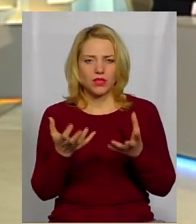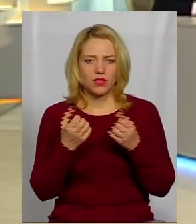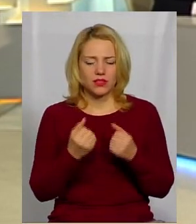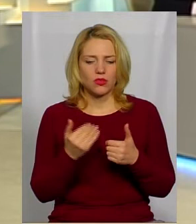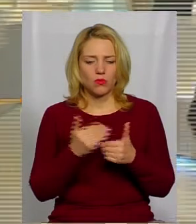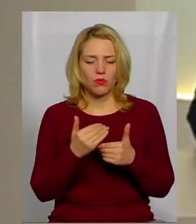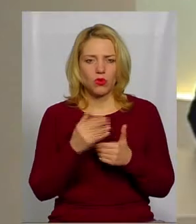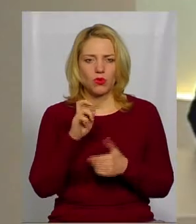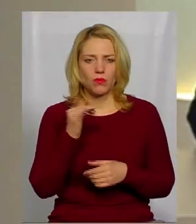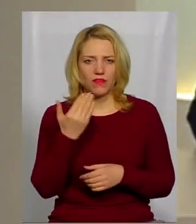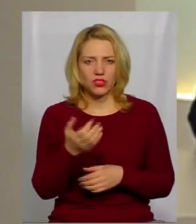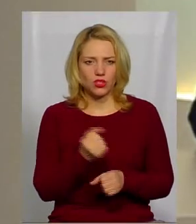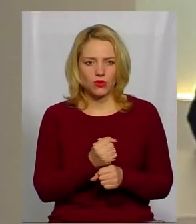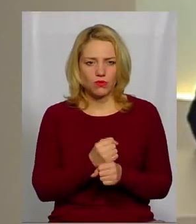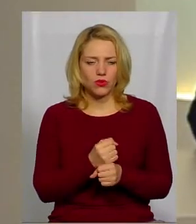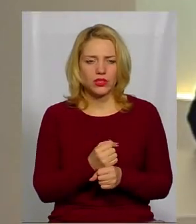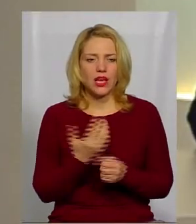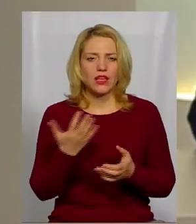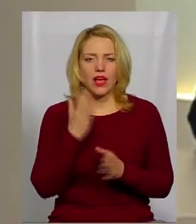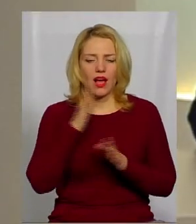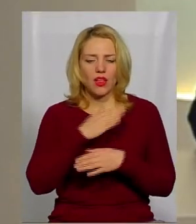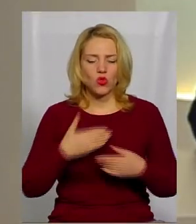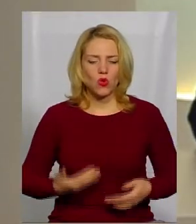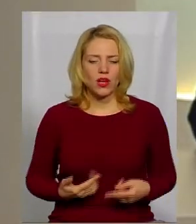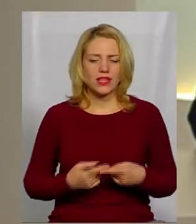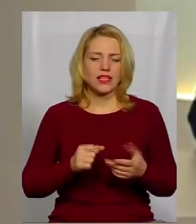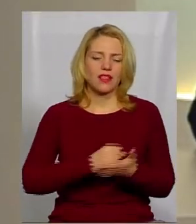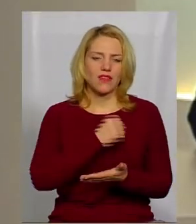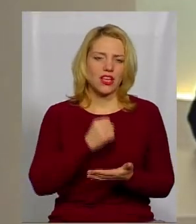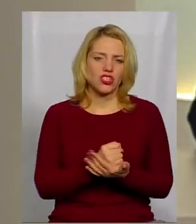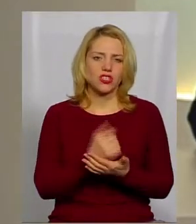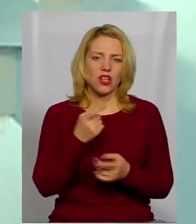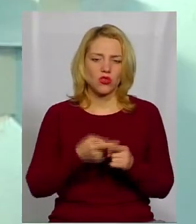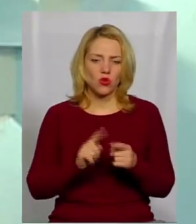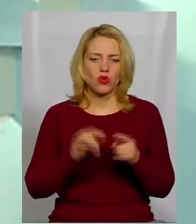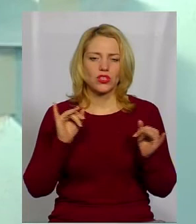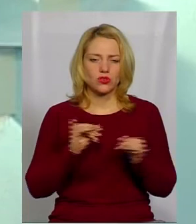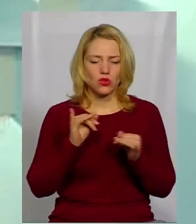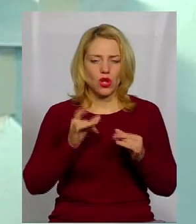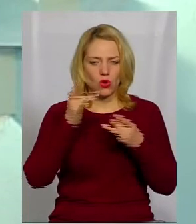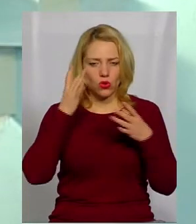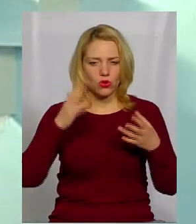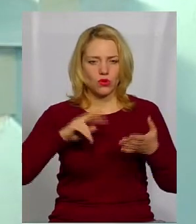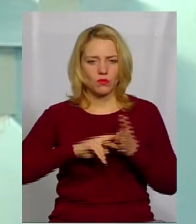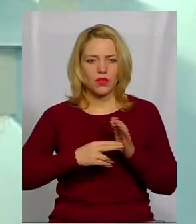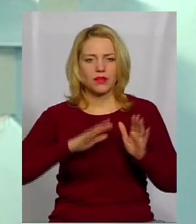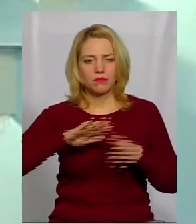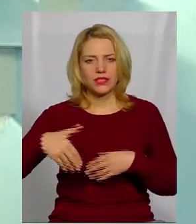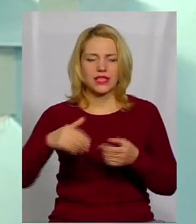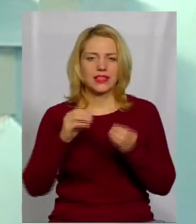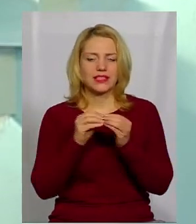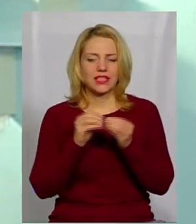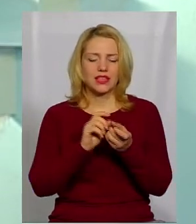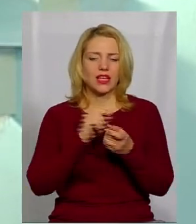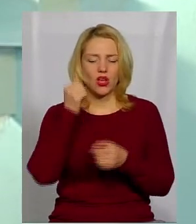вашій роботі. Яка доля того затвердження історико-архітектурного Ви знаєте, після 10 років боротьби